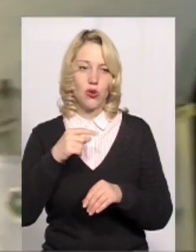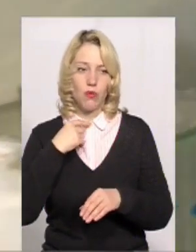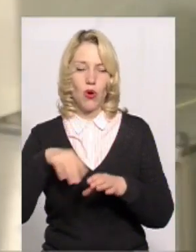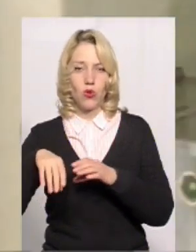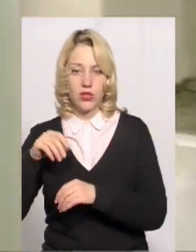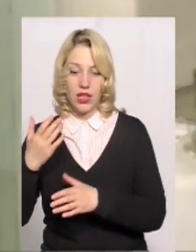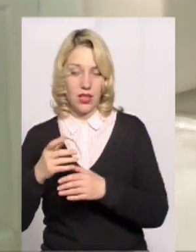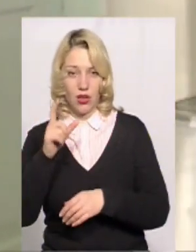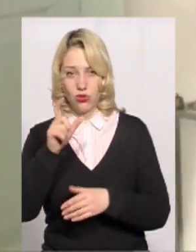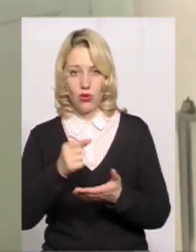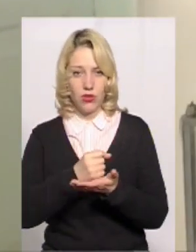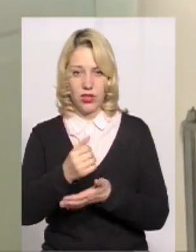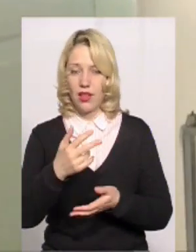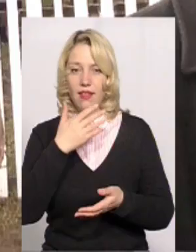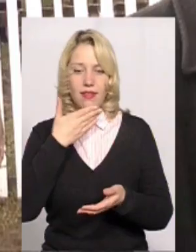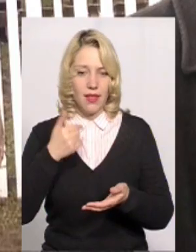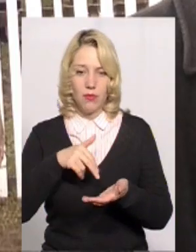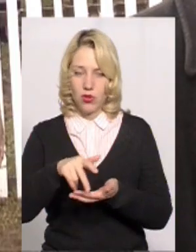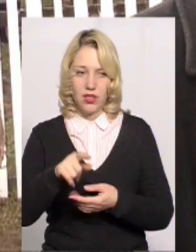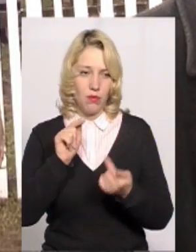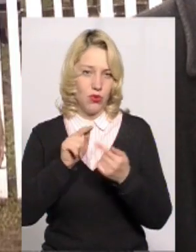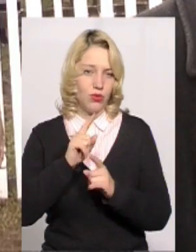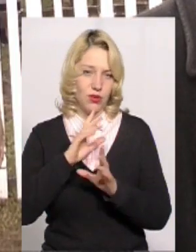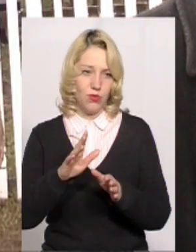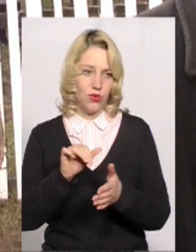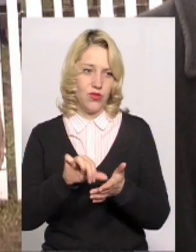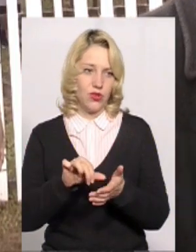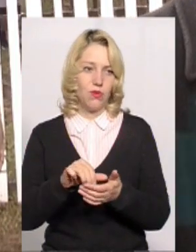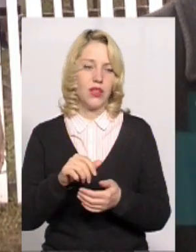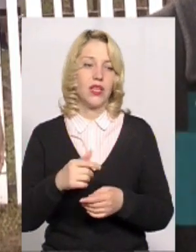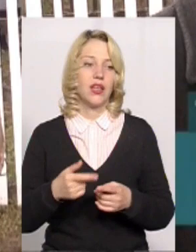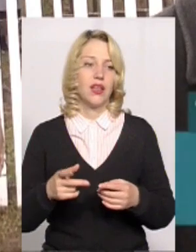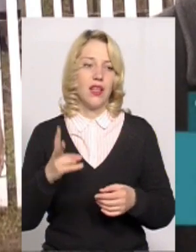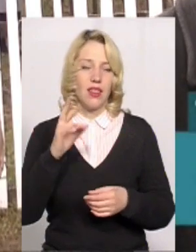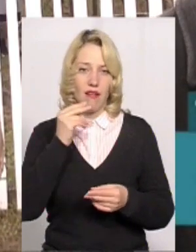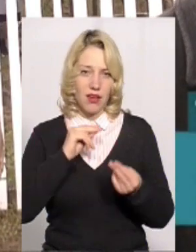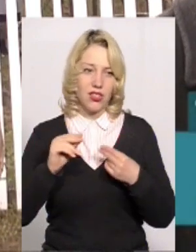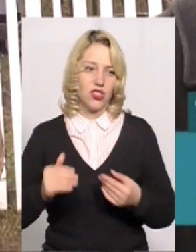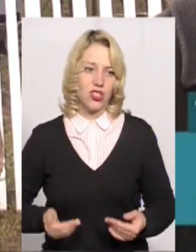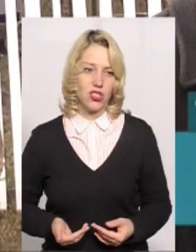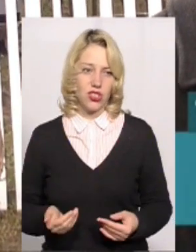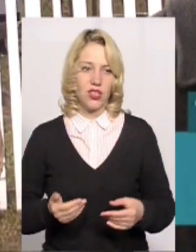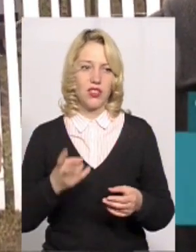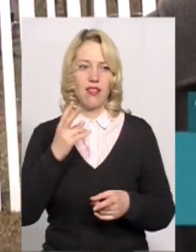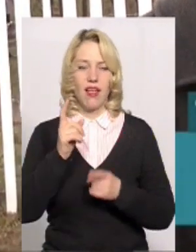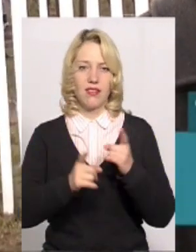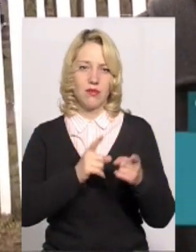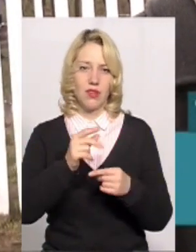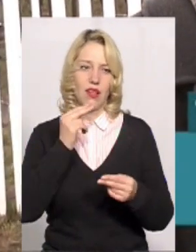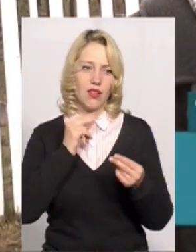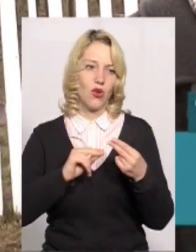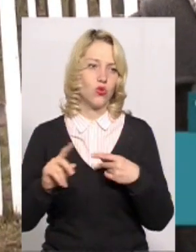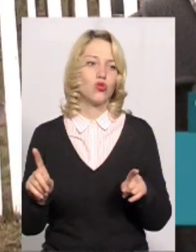обранець їх не пройде, то виступати проти не будуть. На краще життя. Звісно, на змінення до найбільшого. Тому що,